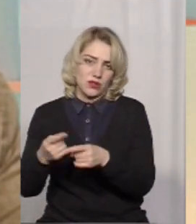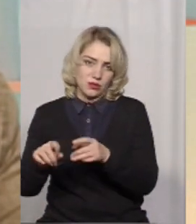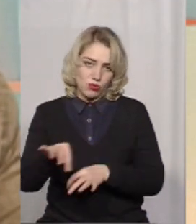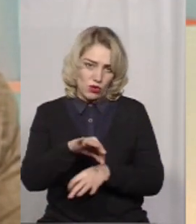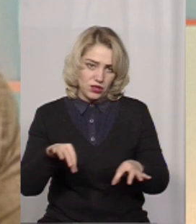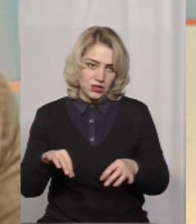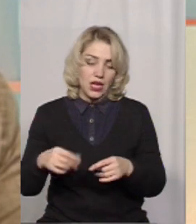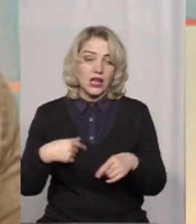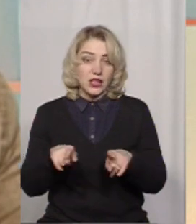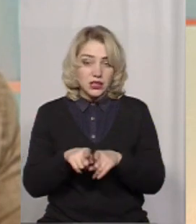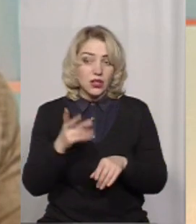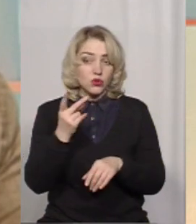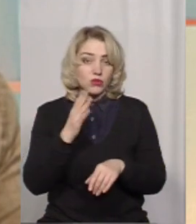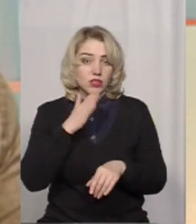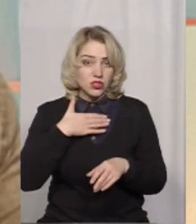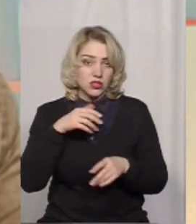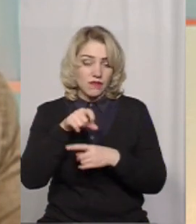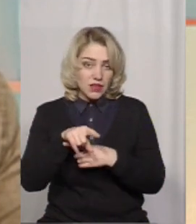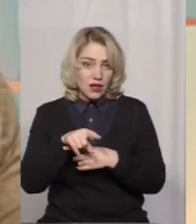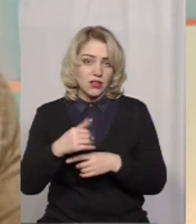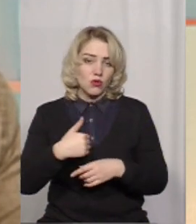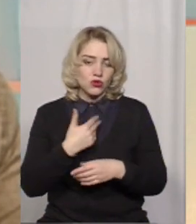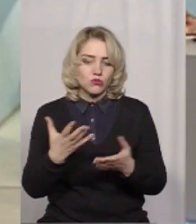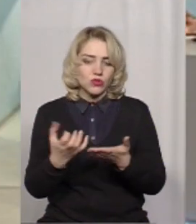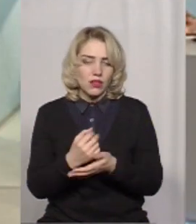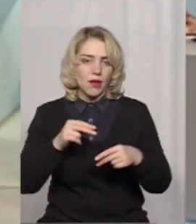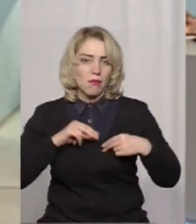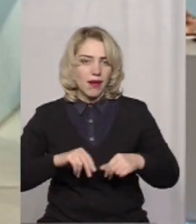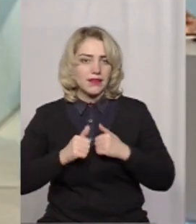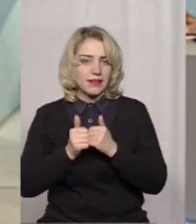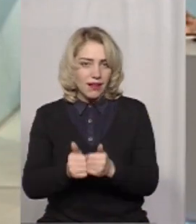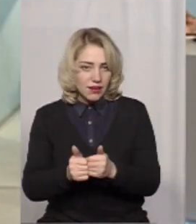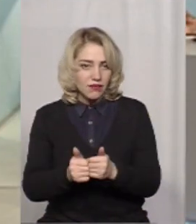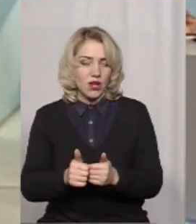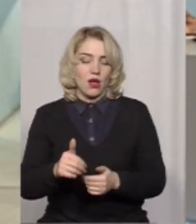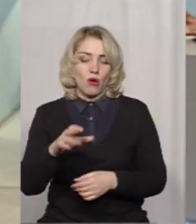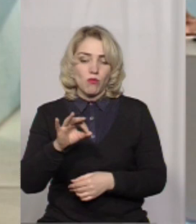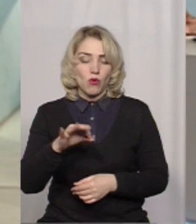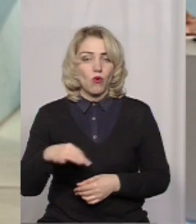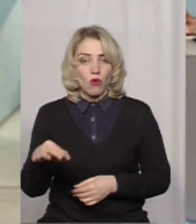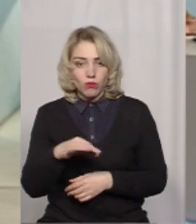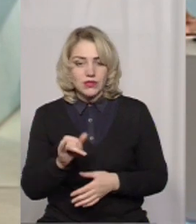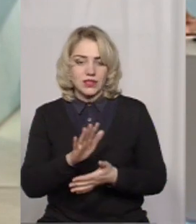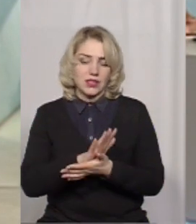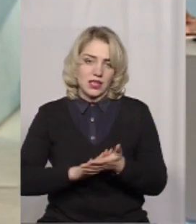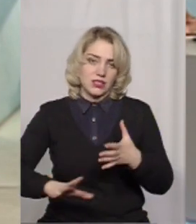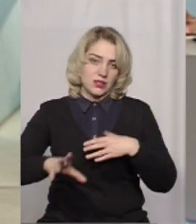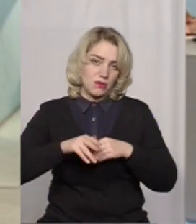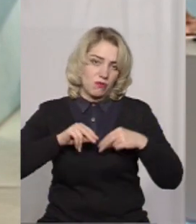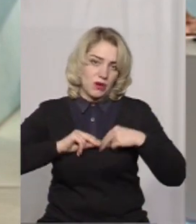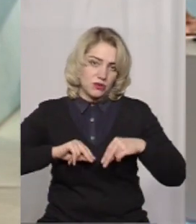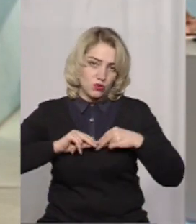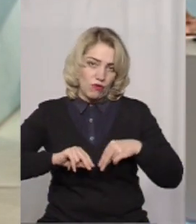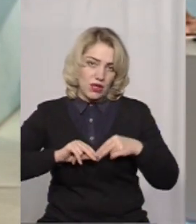хочемо, друге наше завдання, таким чином ми також хочемо знайти партнерів ПРООН в області і з ними в подальшому співпрацювати і